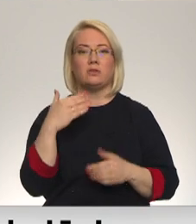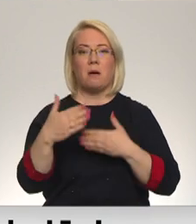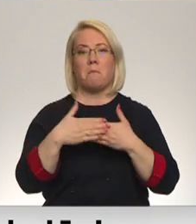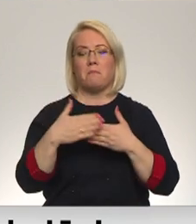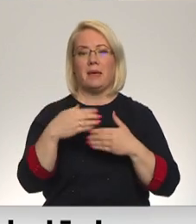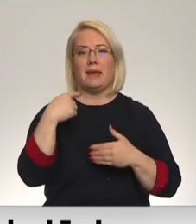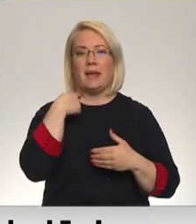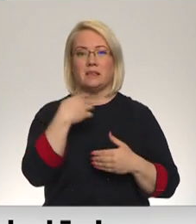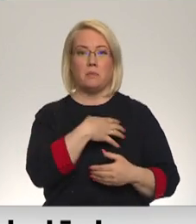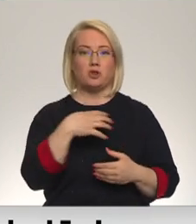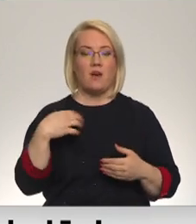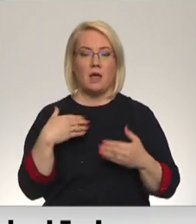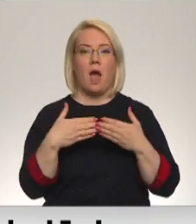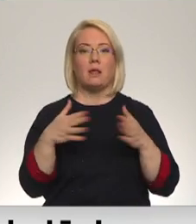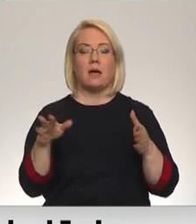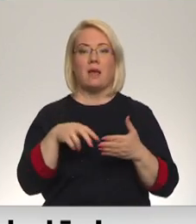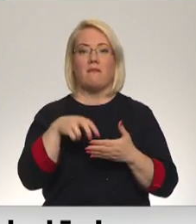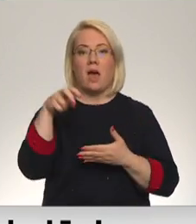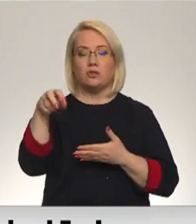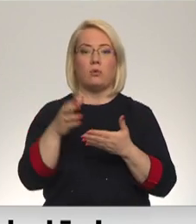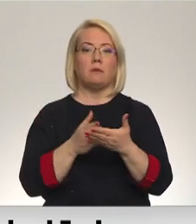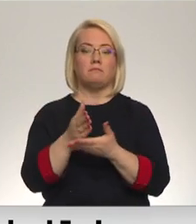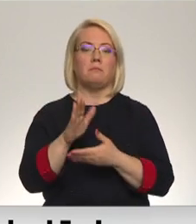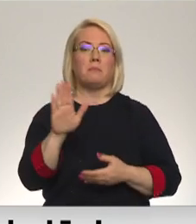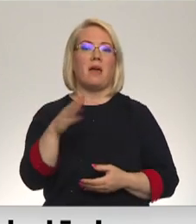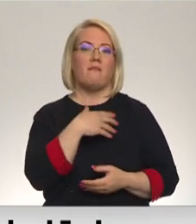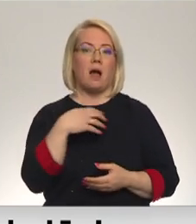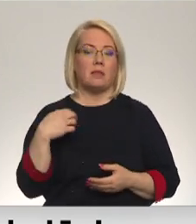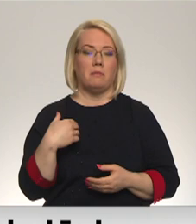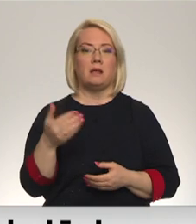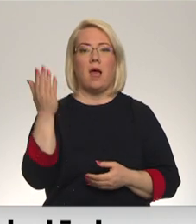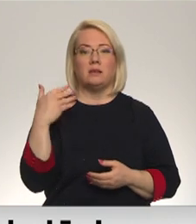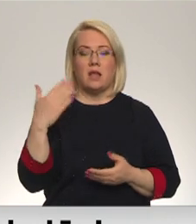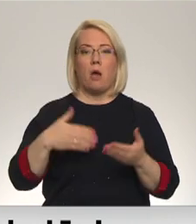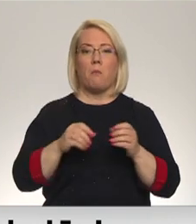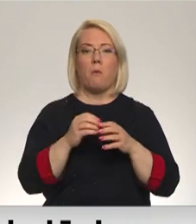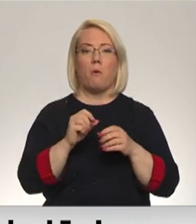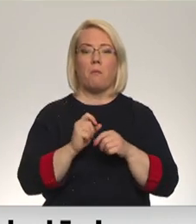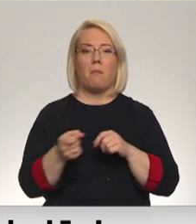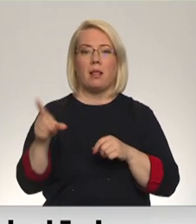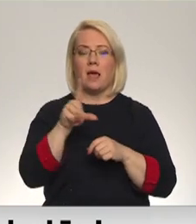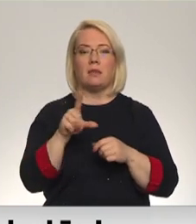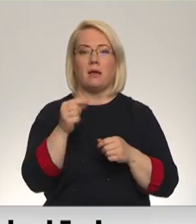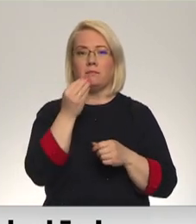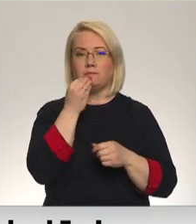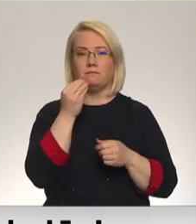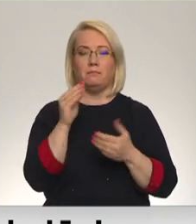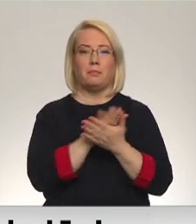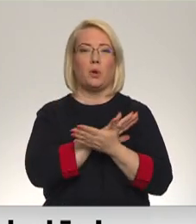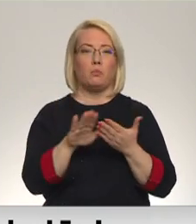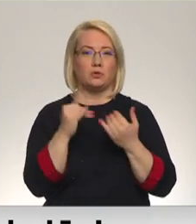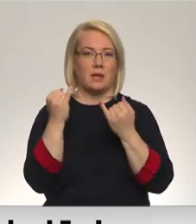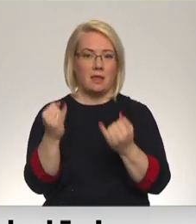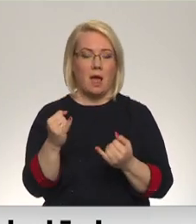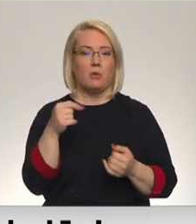pašvaldībām atklātā vēstulē vērsās pie valdības ar aicinājumu palielināt finansējumu brīvpusdienā jau no šī